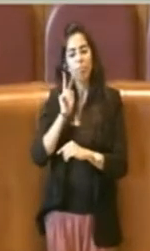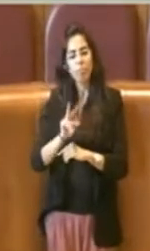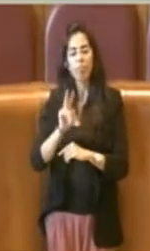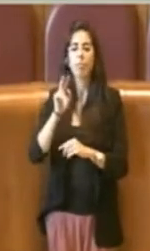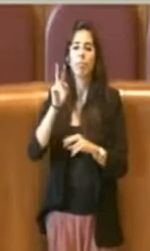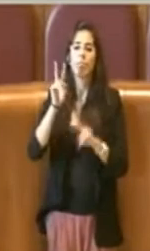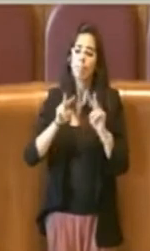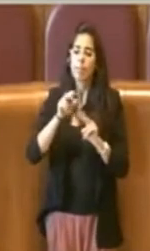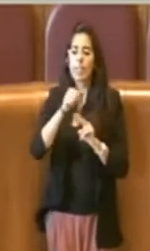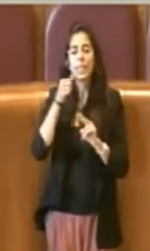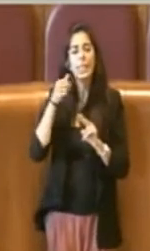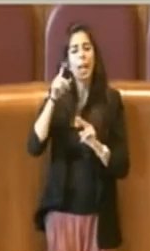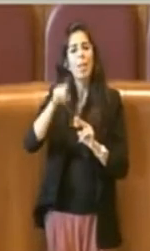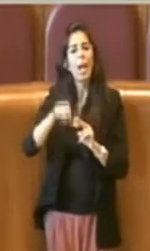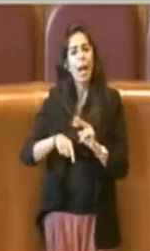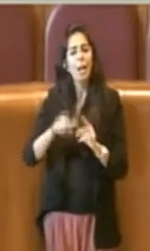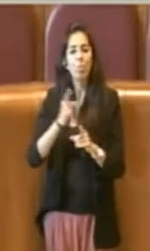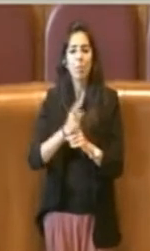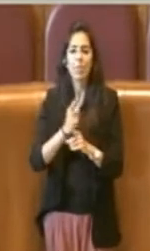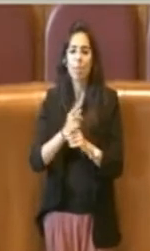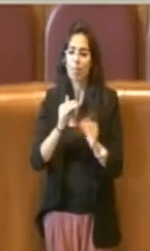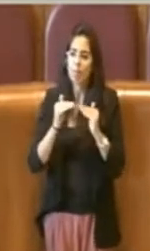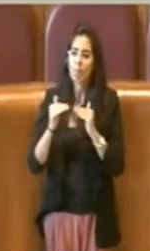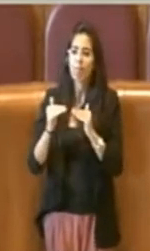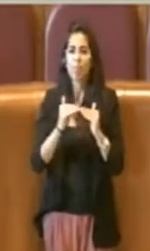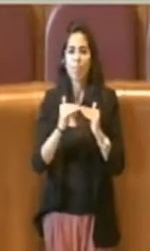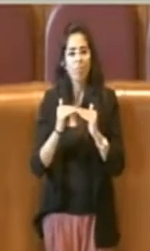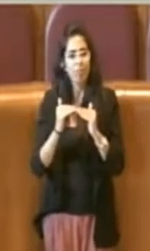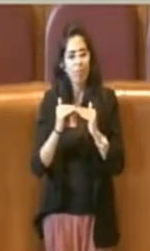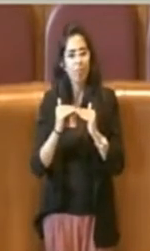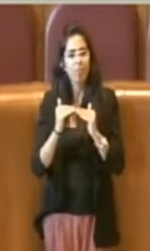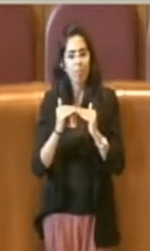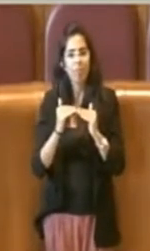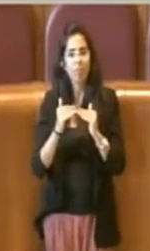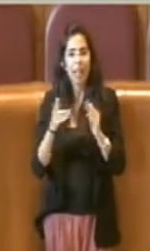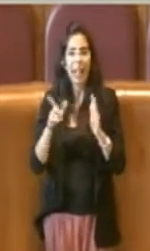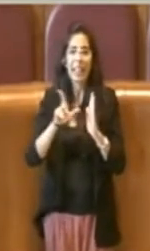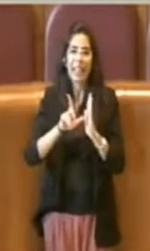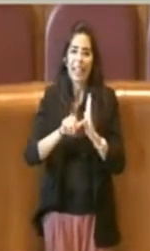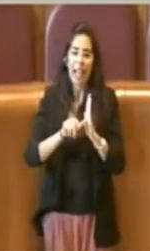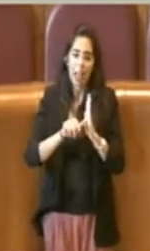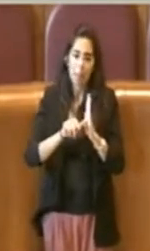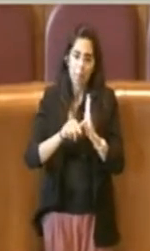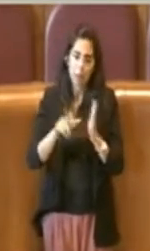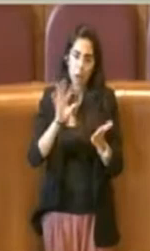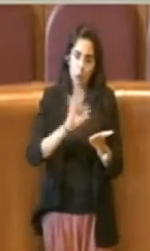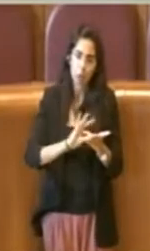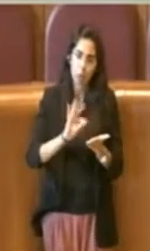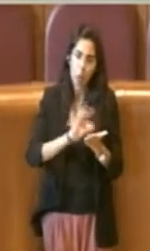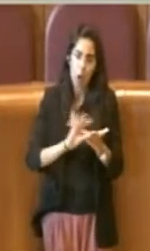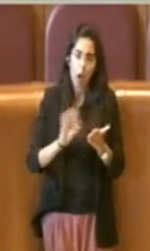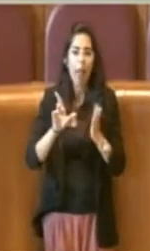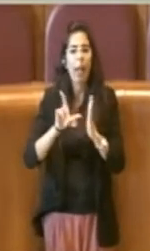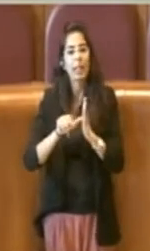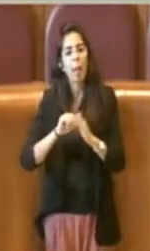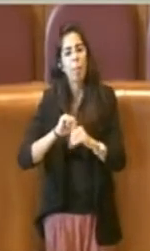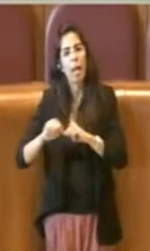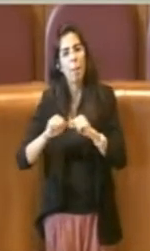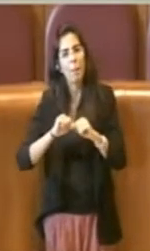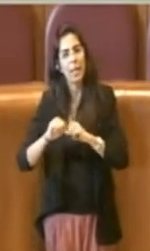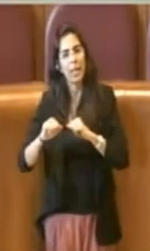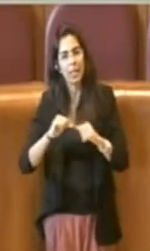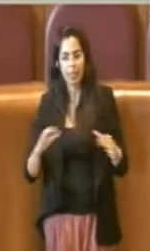di armonizzare, se così si può dire, i tempi della scuola con i tempi amministrativi